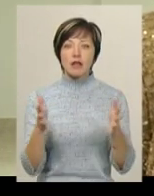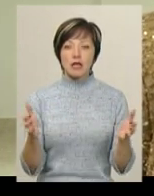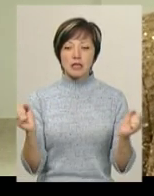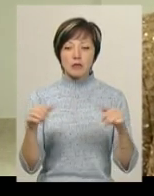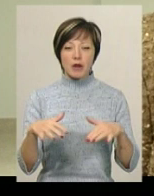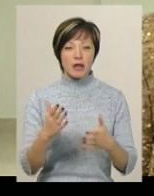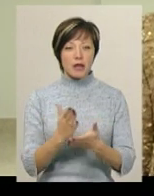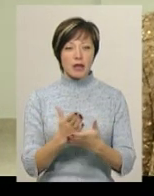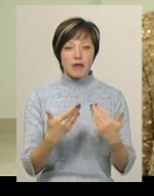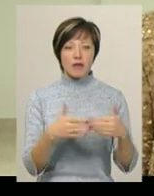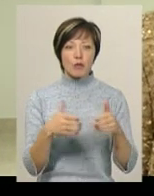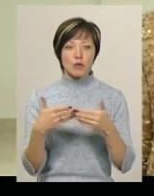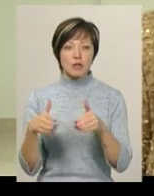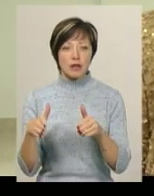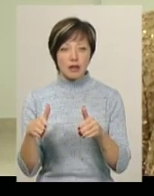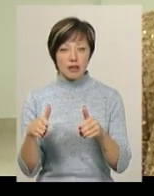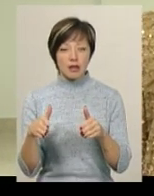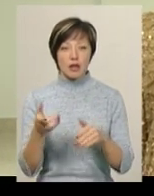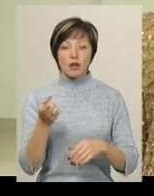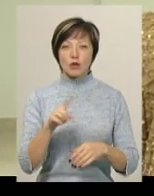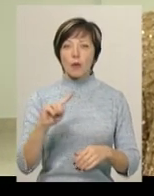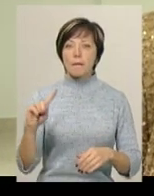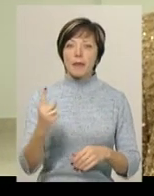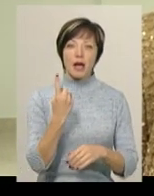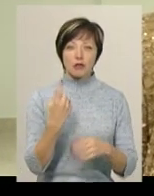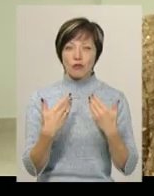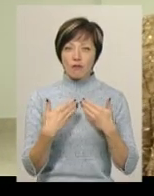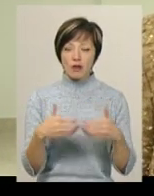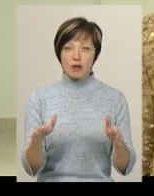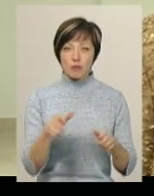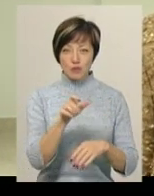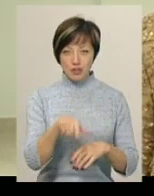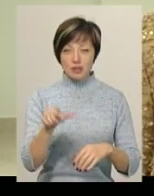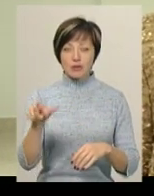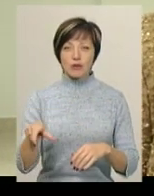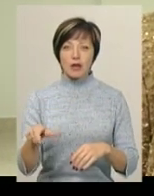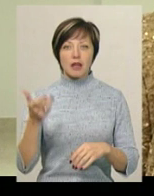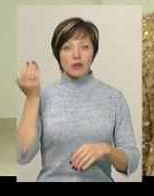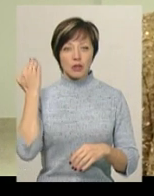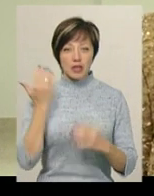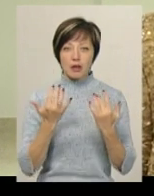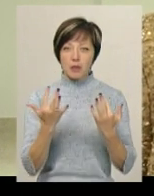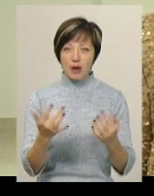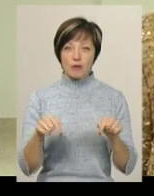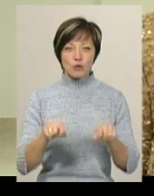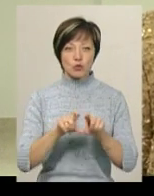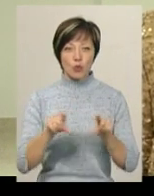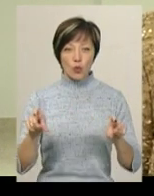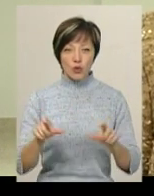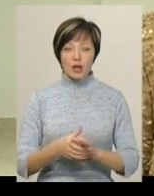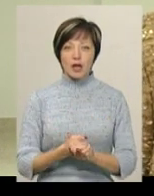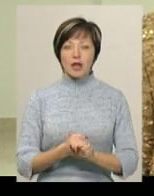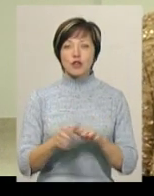є випускники того першого випуску, який тоді набирали в цю школу.